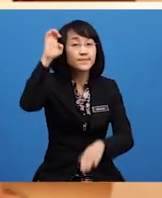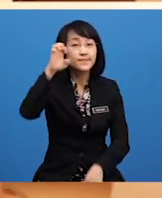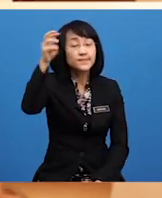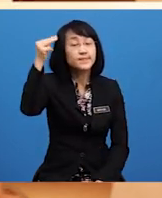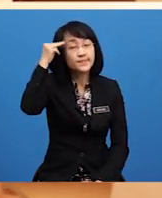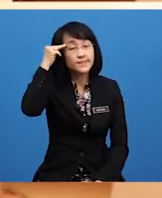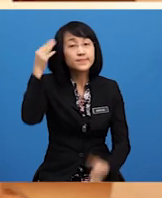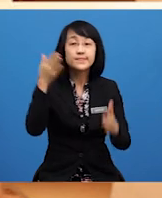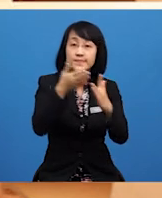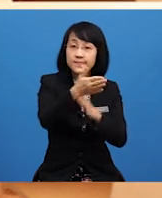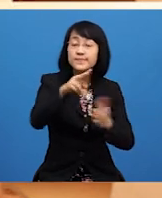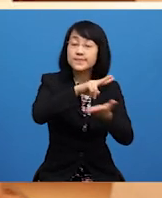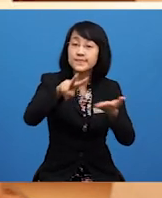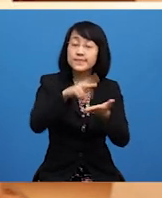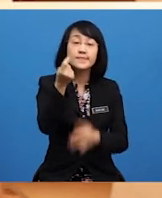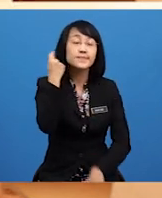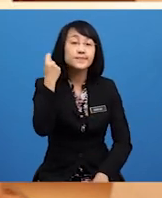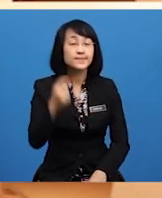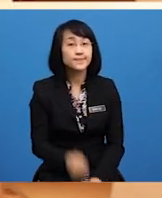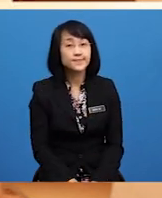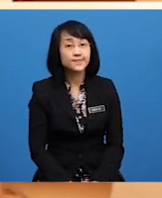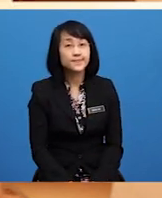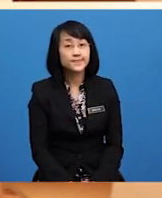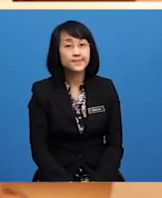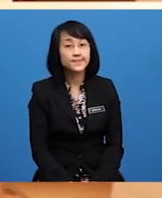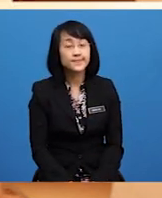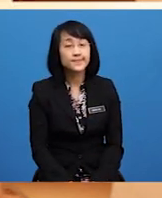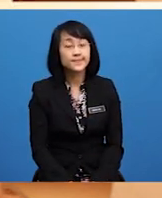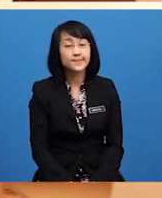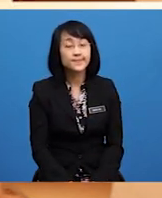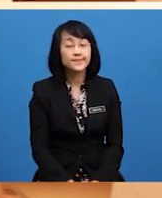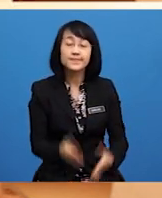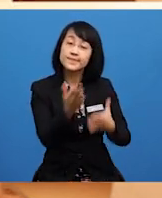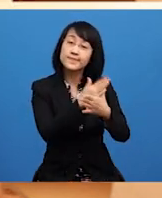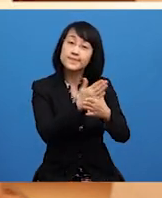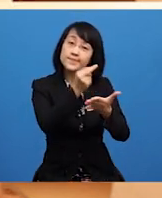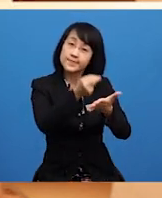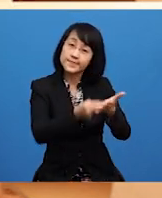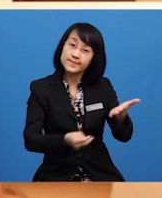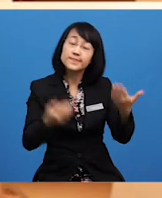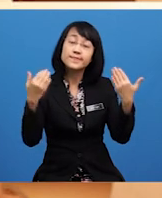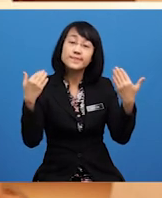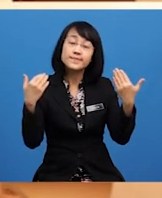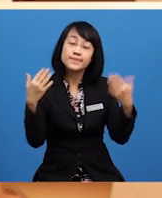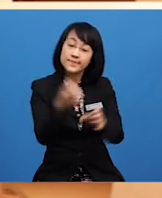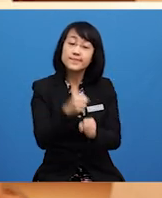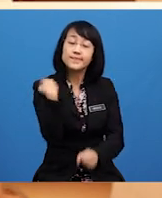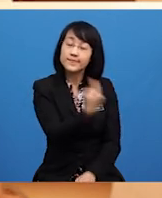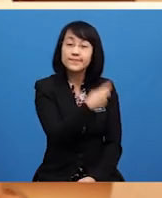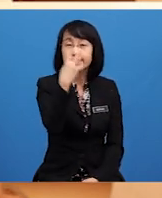Menerusi Video tadi Antara nilai Yang dapat kita lihat